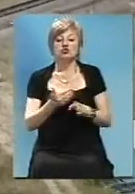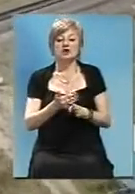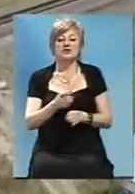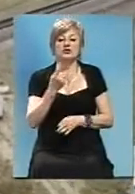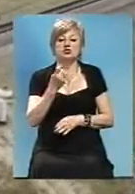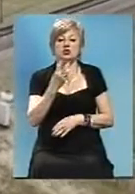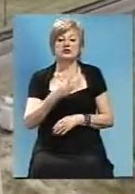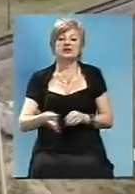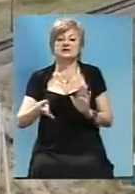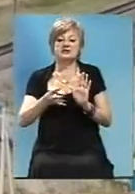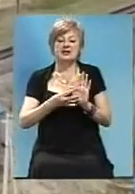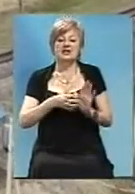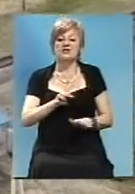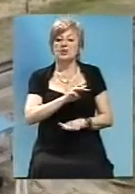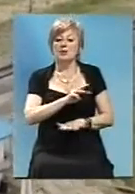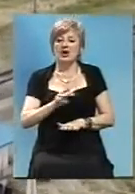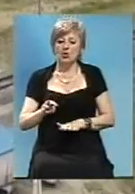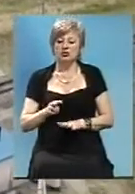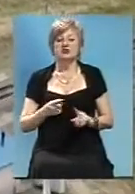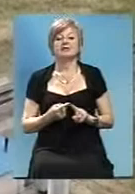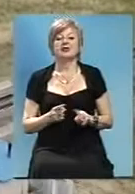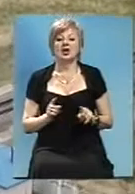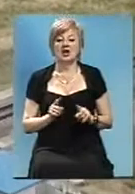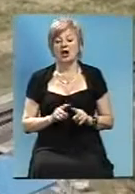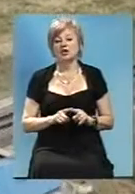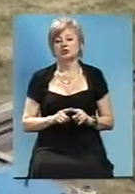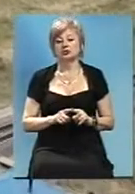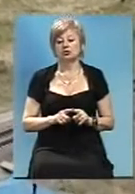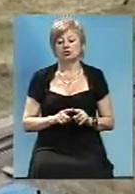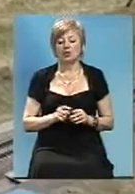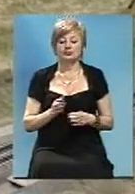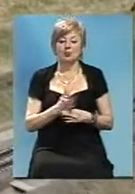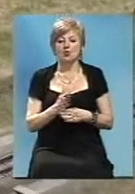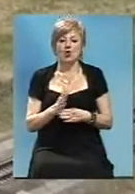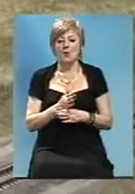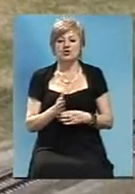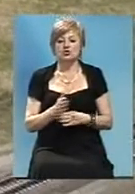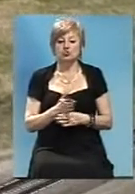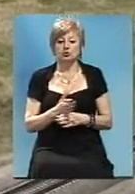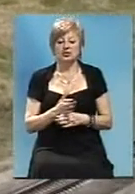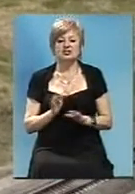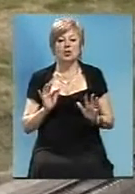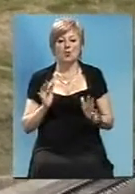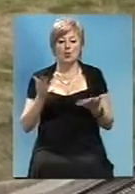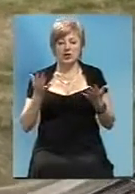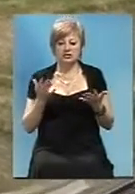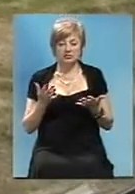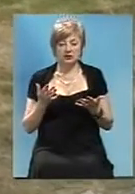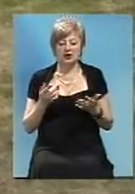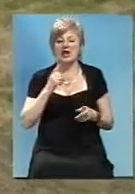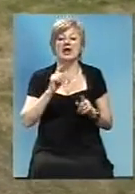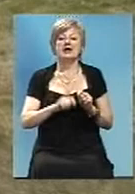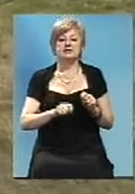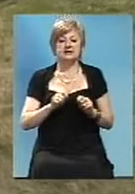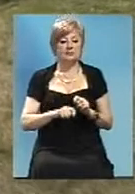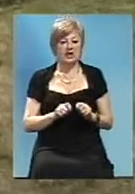139 мільйонів. Це, скажімо так, проміжуточні моменти, тобто експеримент